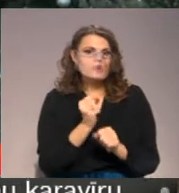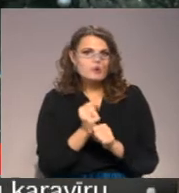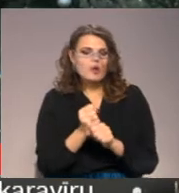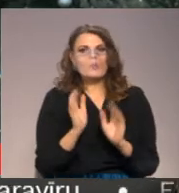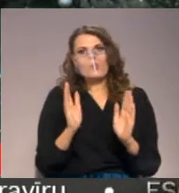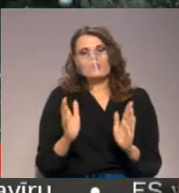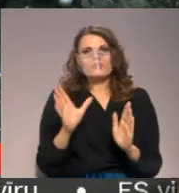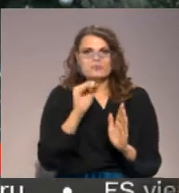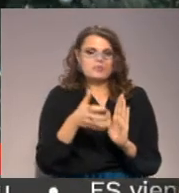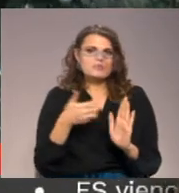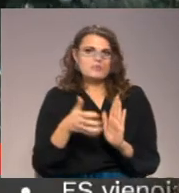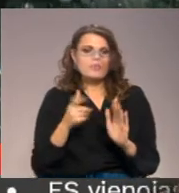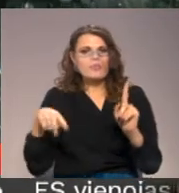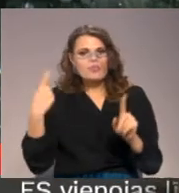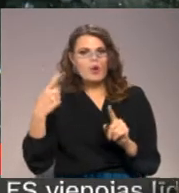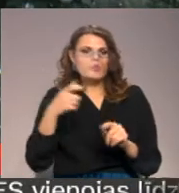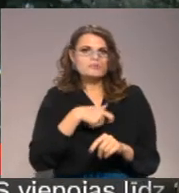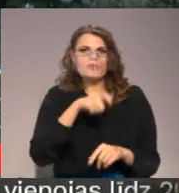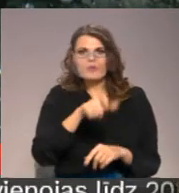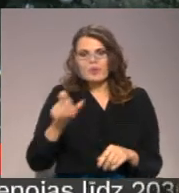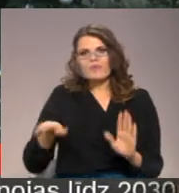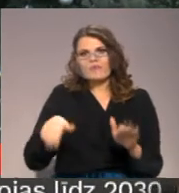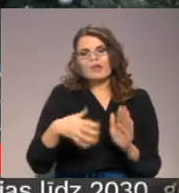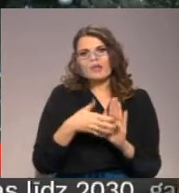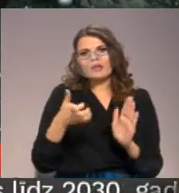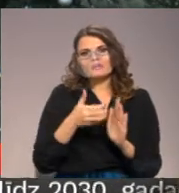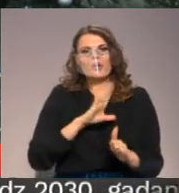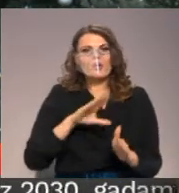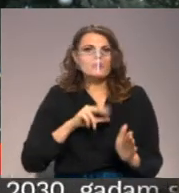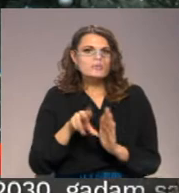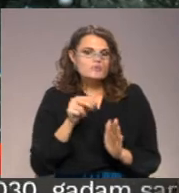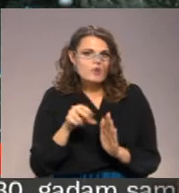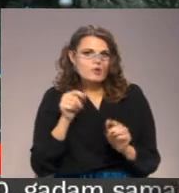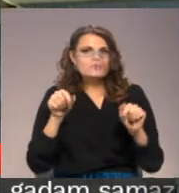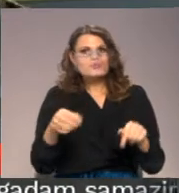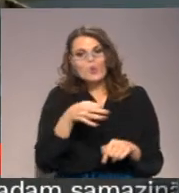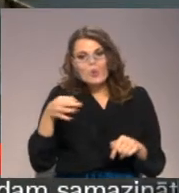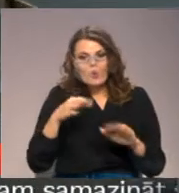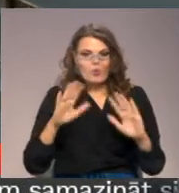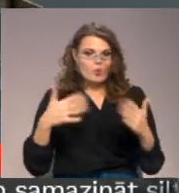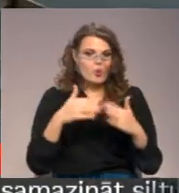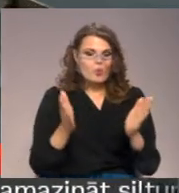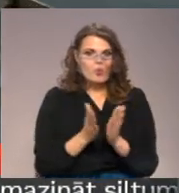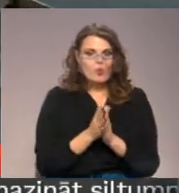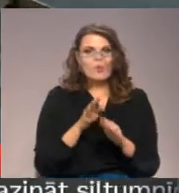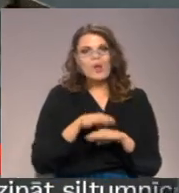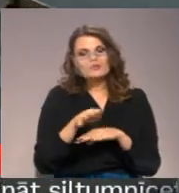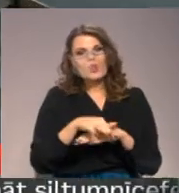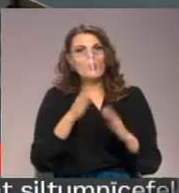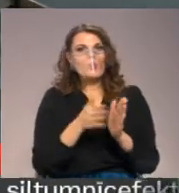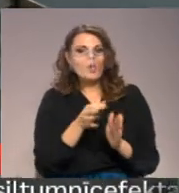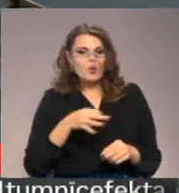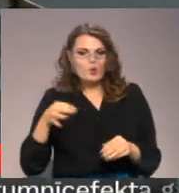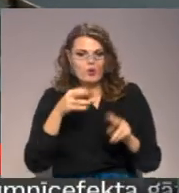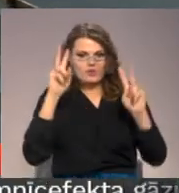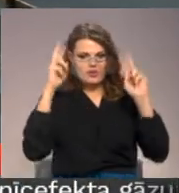Tas būs arī izmantojams nākošiem deputātiem pēc vēlēšanām vai šajā novadā vai kopīgajā. Aizkrauklim pārīja novada gan esot